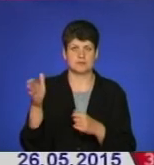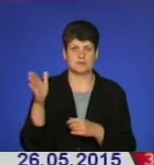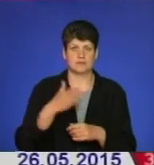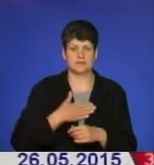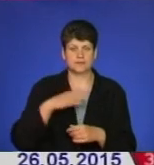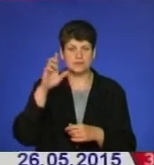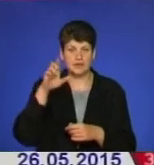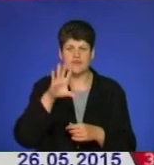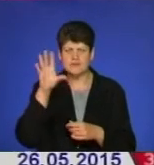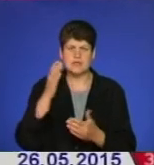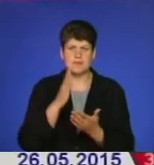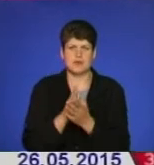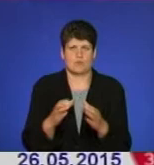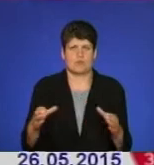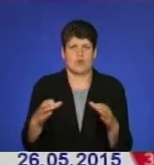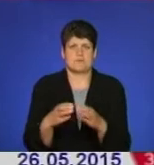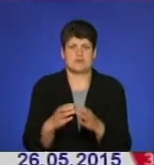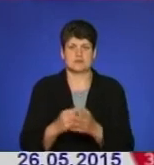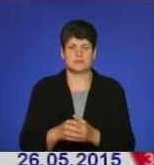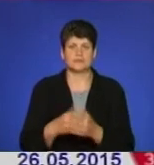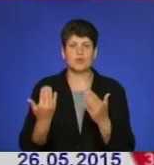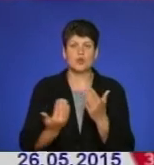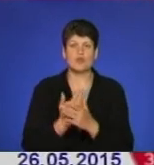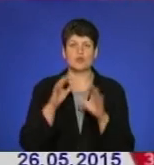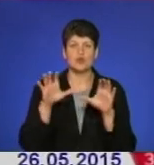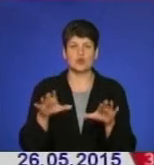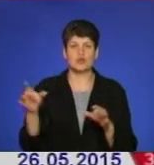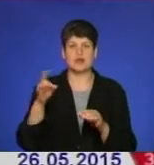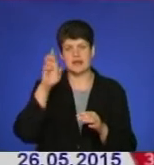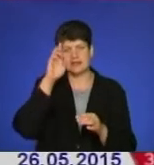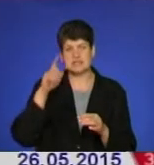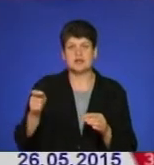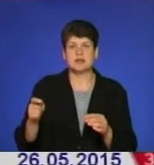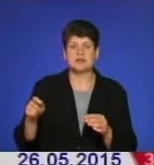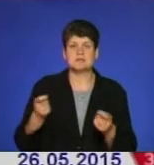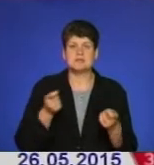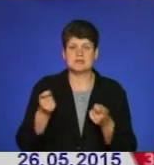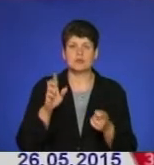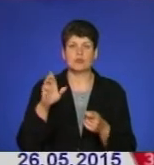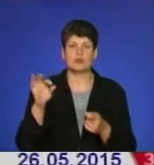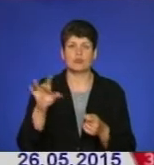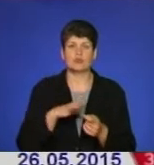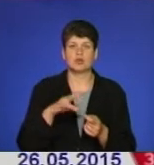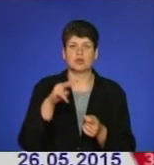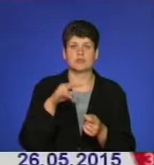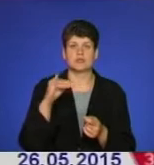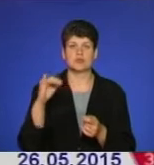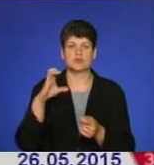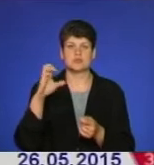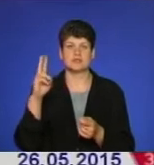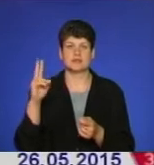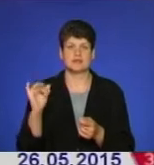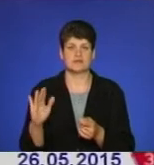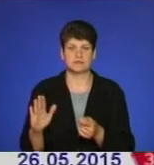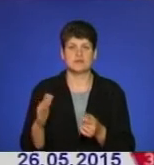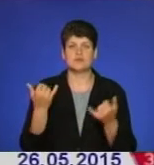І всі ми маємо довкола цього об'єднатися. Новою головою райдержадміністрації у Борщові стала Людмила Юськів. І від